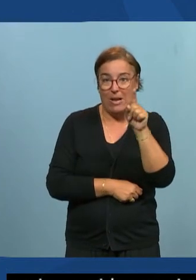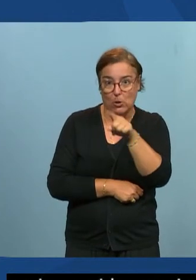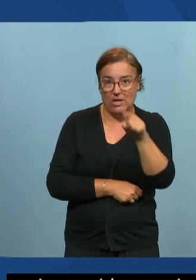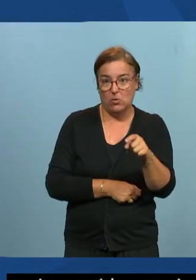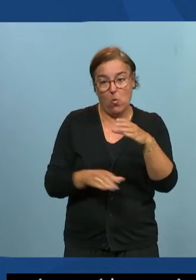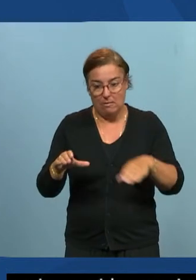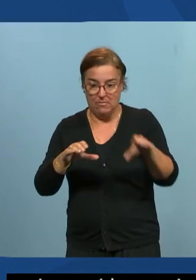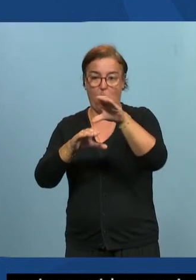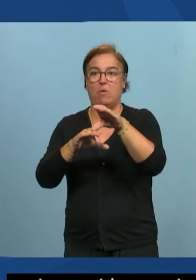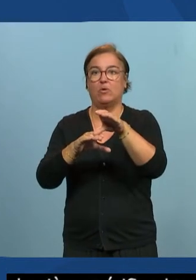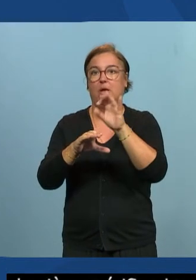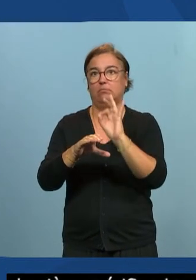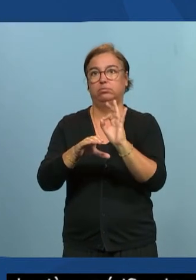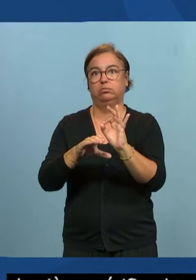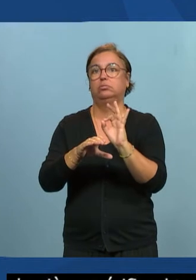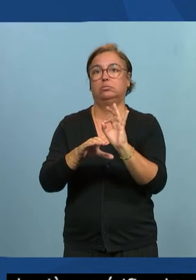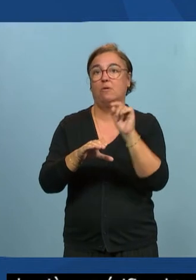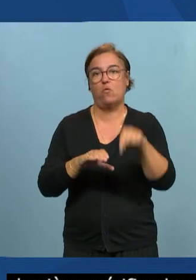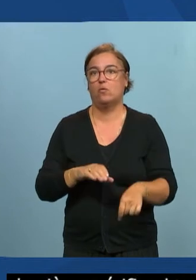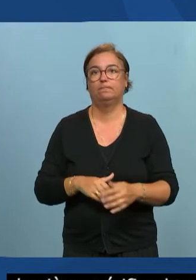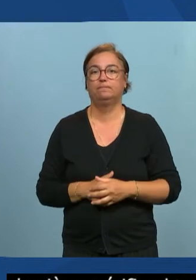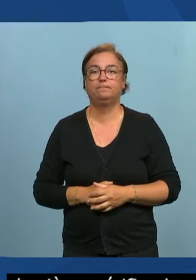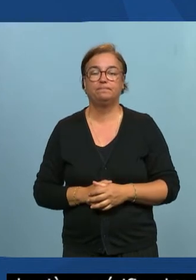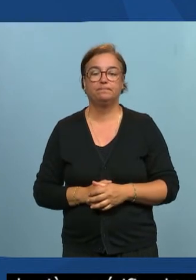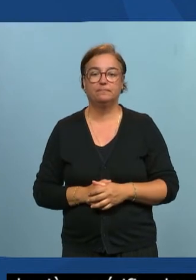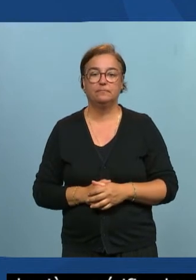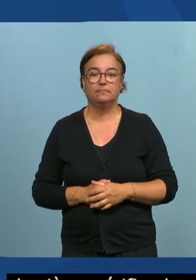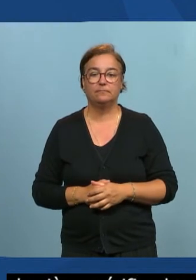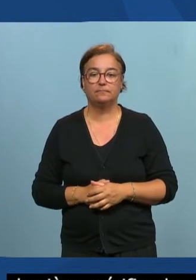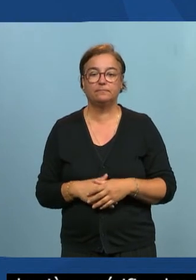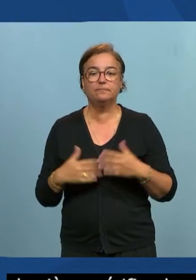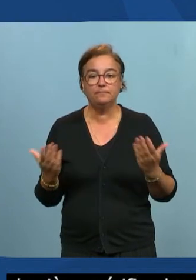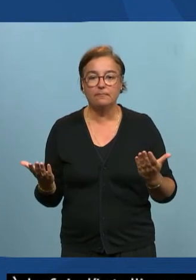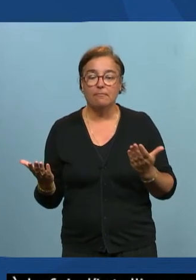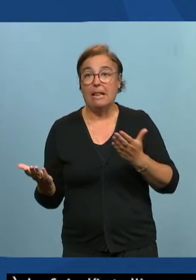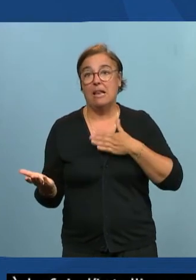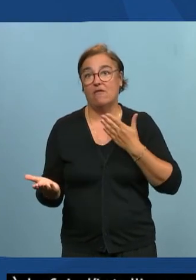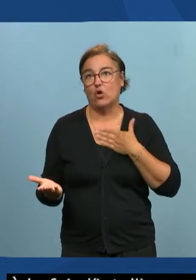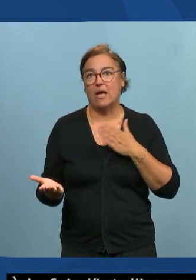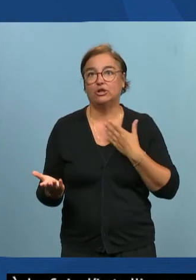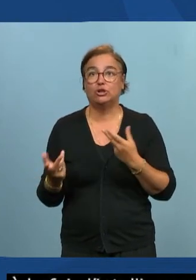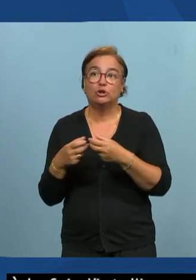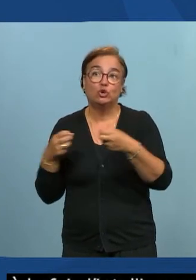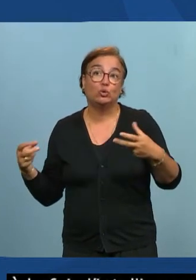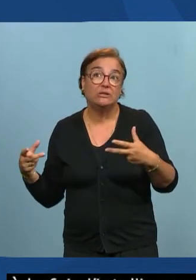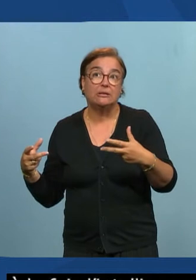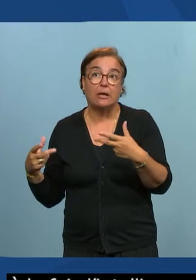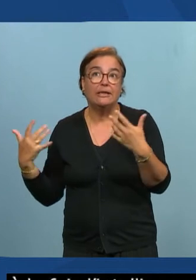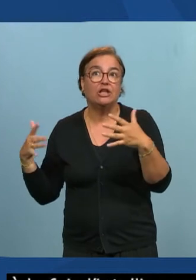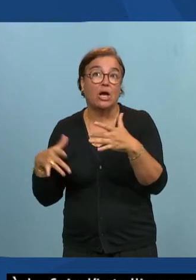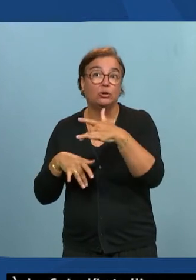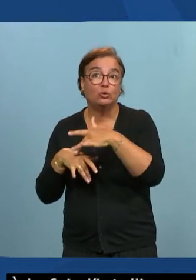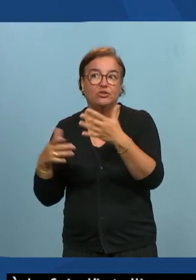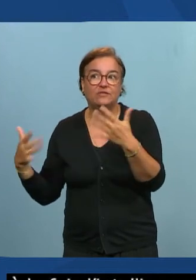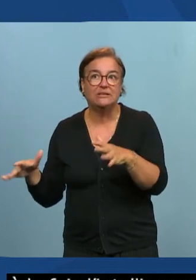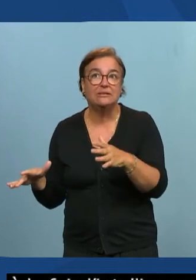intuitive et correct à tout le monde donc c'est vrai que l'avantage les sous-titres sont faits et la synchronisation est fait donc